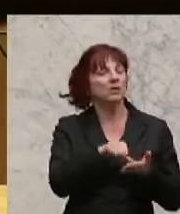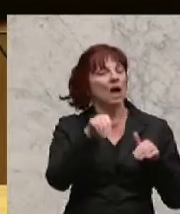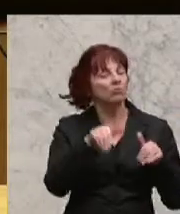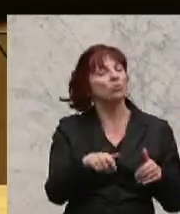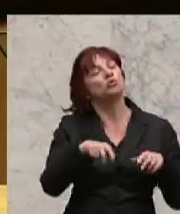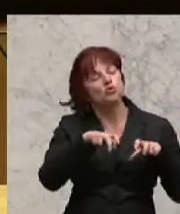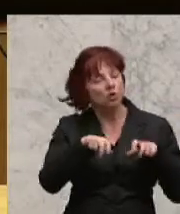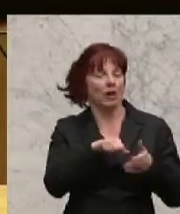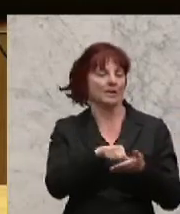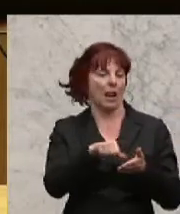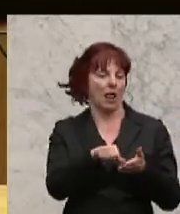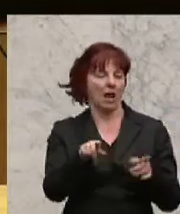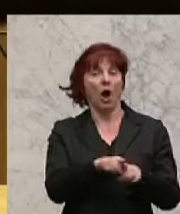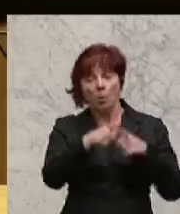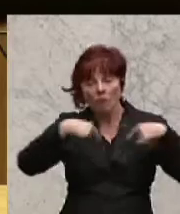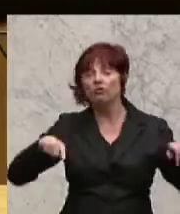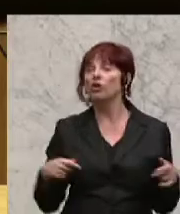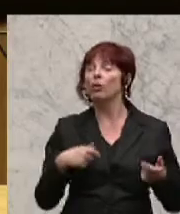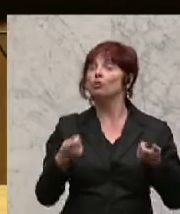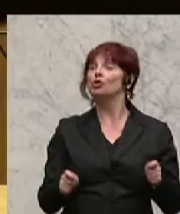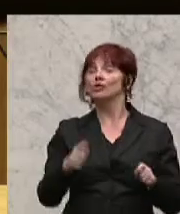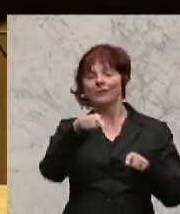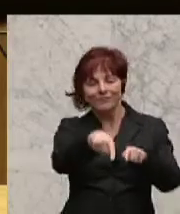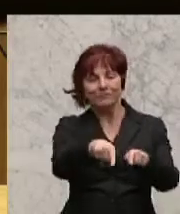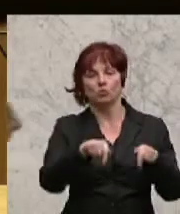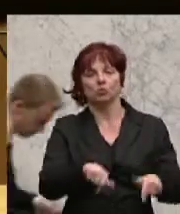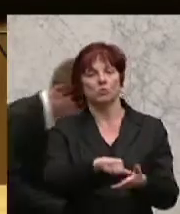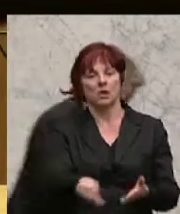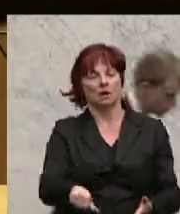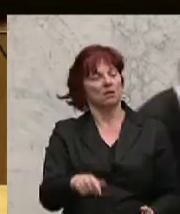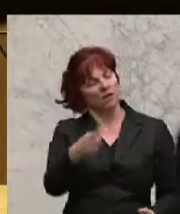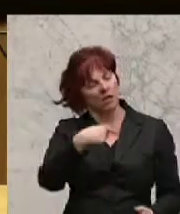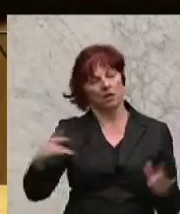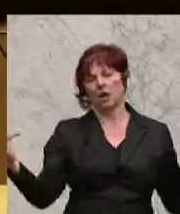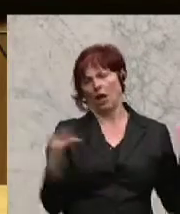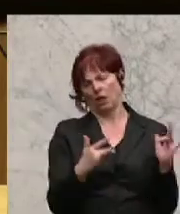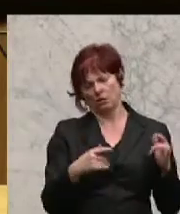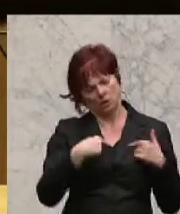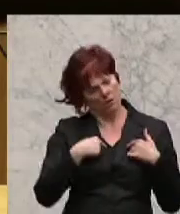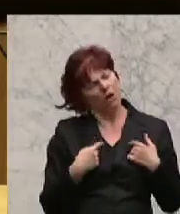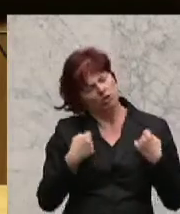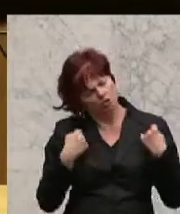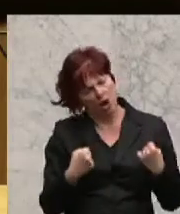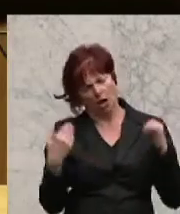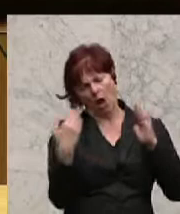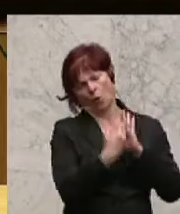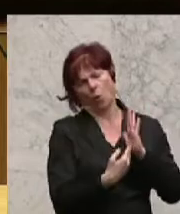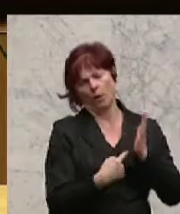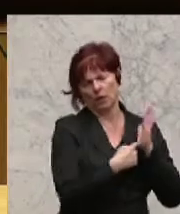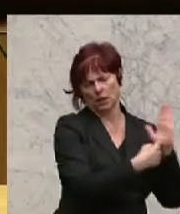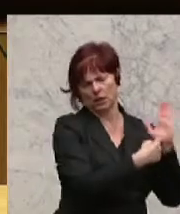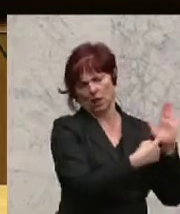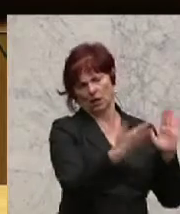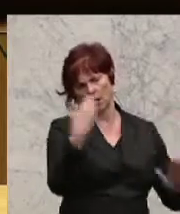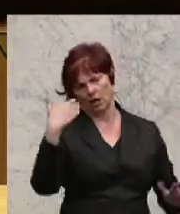Ich bin gegen diese Haftungen. Wir haben ja vehement dagegen argumentiert und der damalige Finanzminister Pröll hat gesagt, das